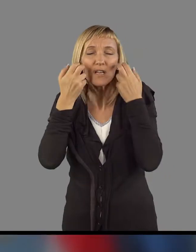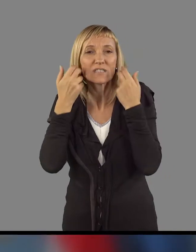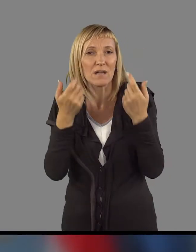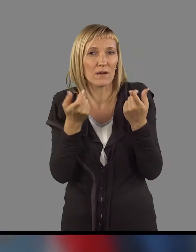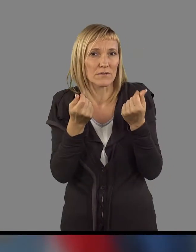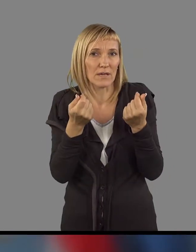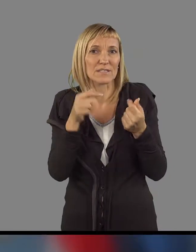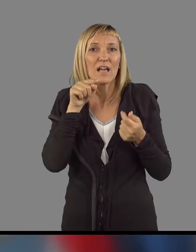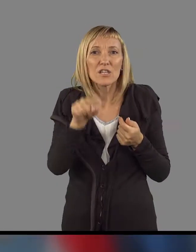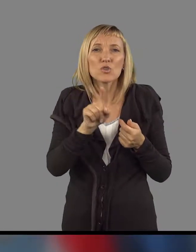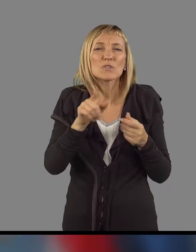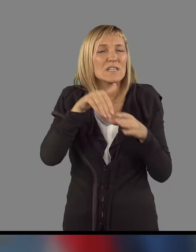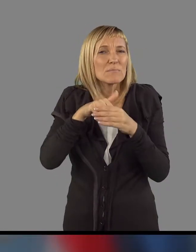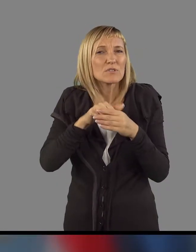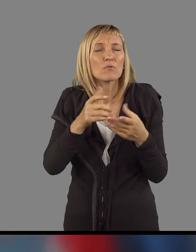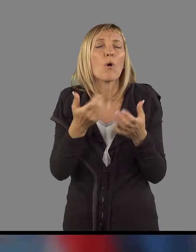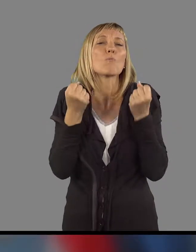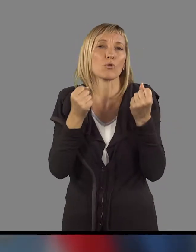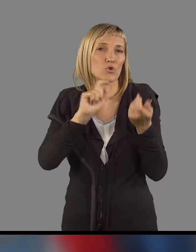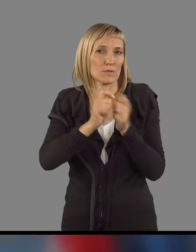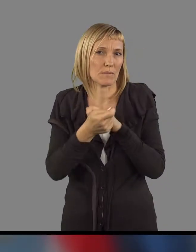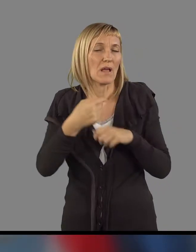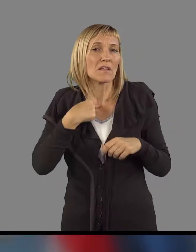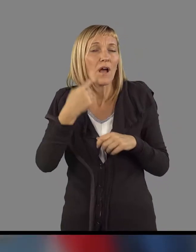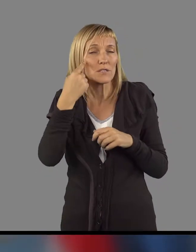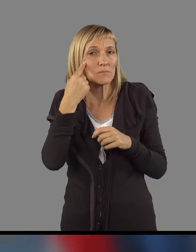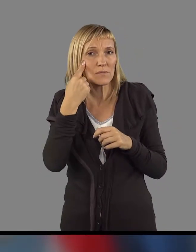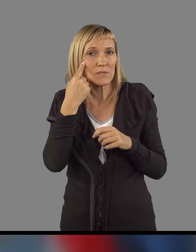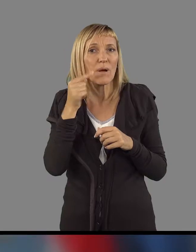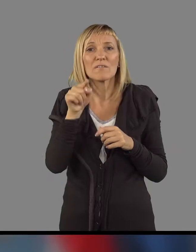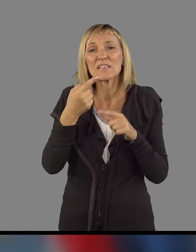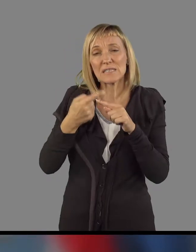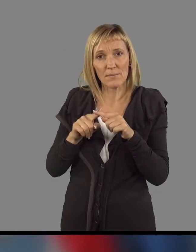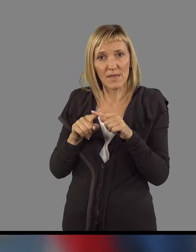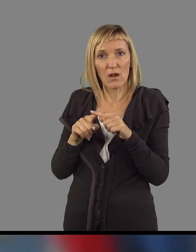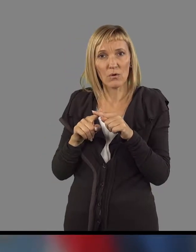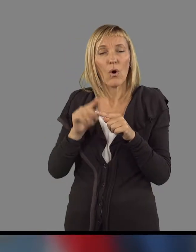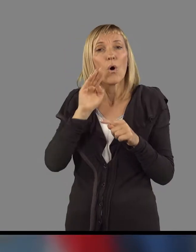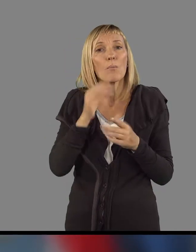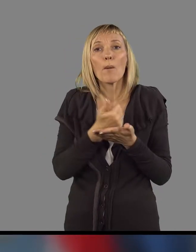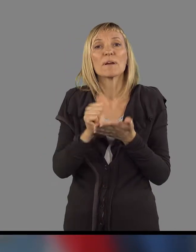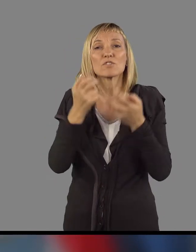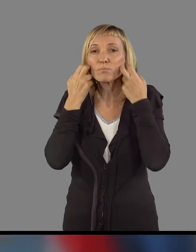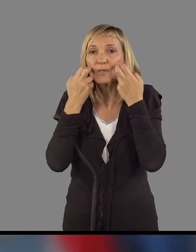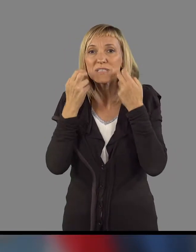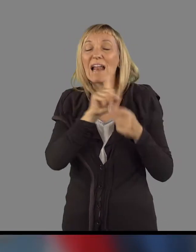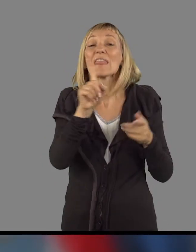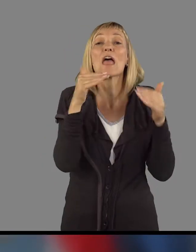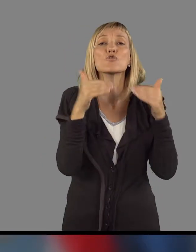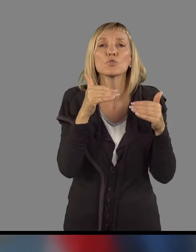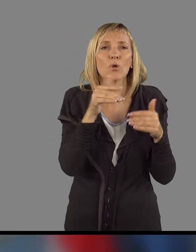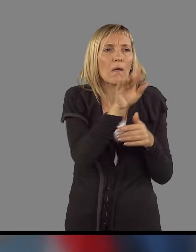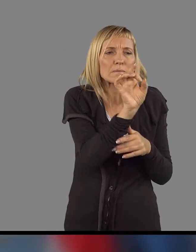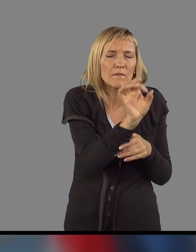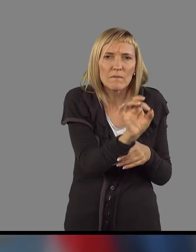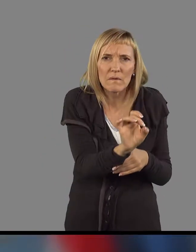proračuna se tam ni toliko bistvo naspremenilo, tako, da jaz mislim, da v tistem delu se bo prvič poiskali pri nenujnih